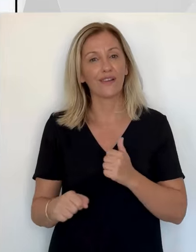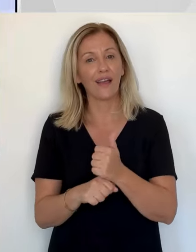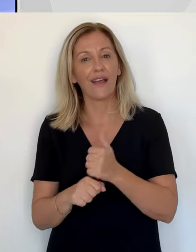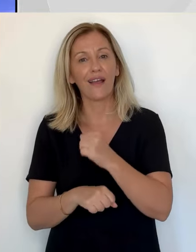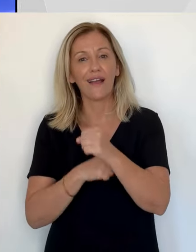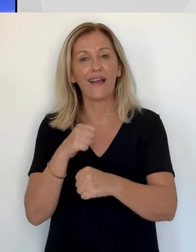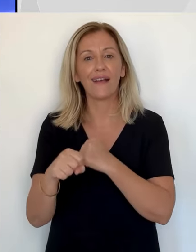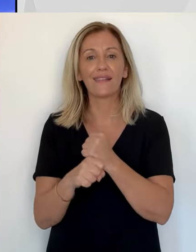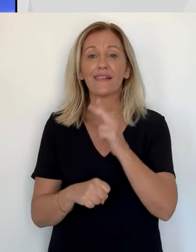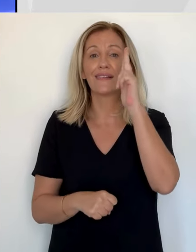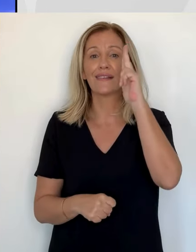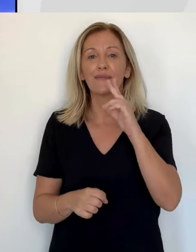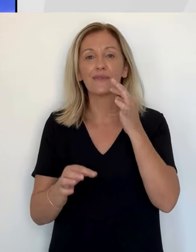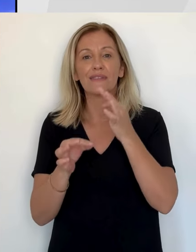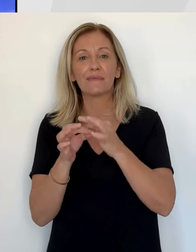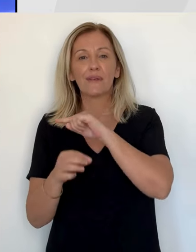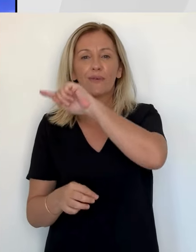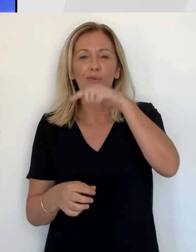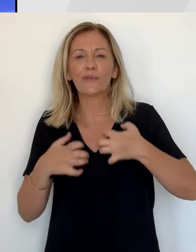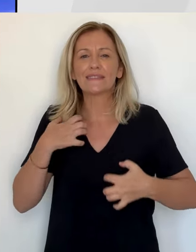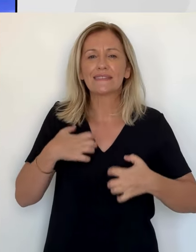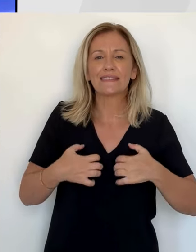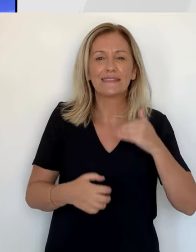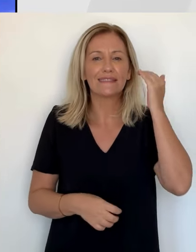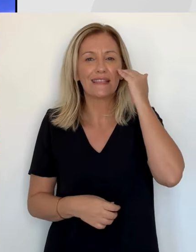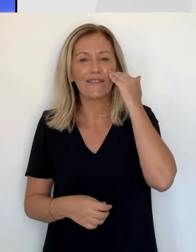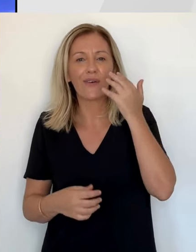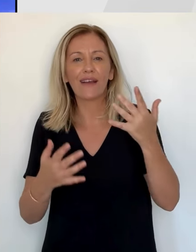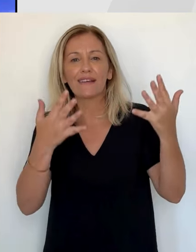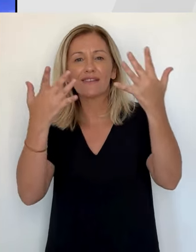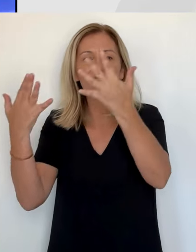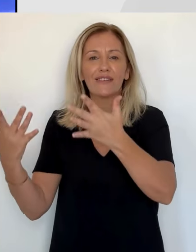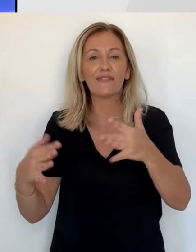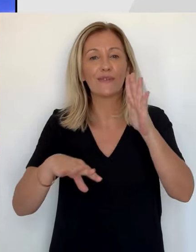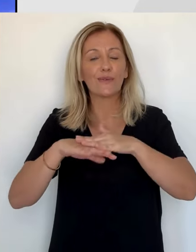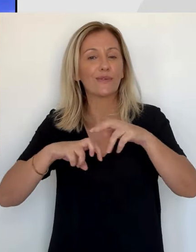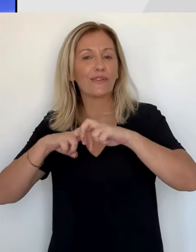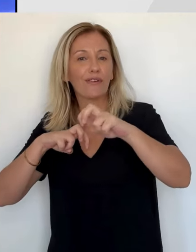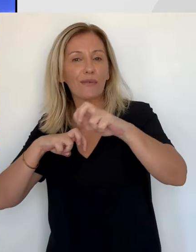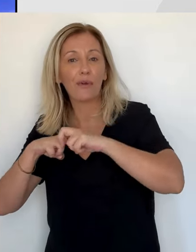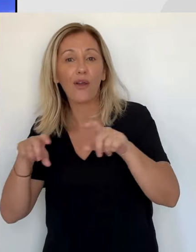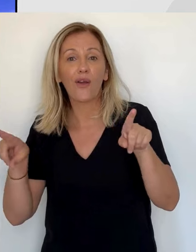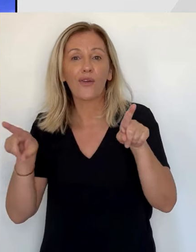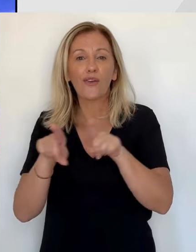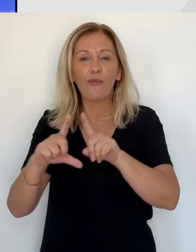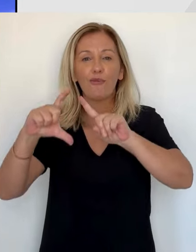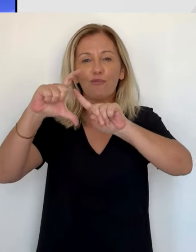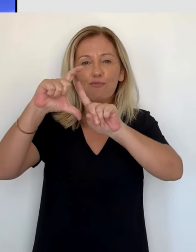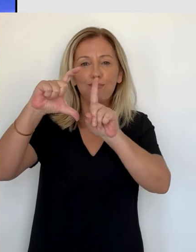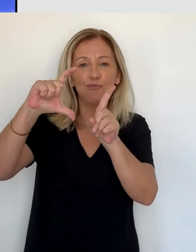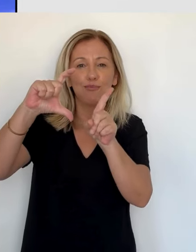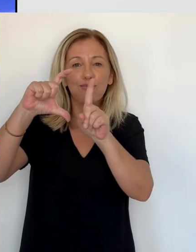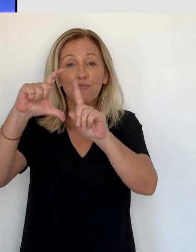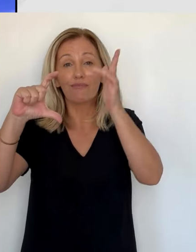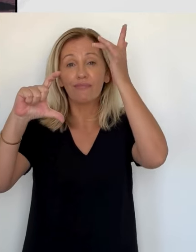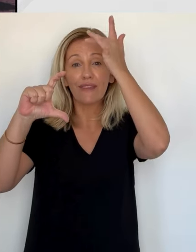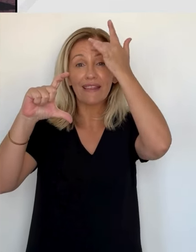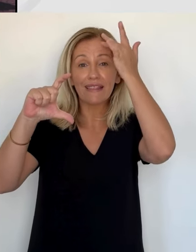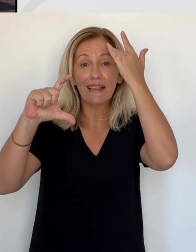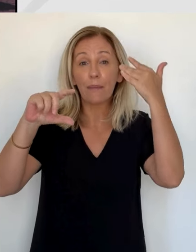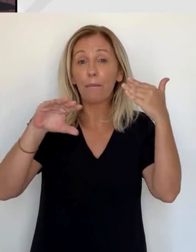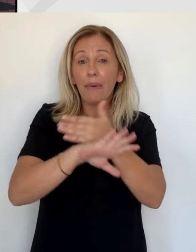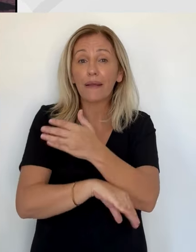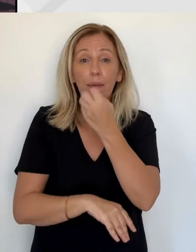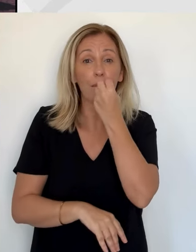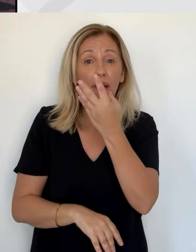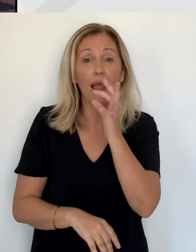Chaque année, début septembre, ils sont attendus comme un baromètre important de la saison touristique. Les chiffres des transports, malgré un